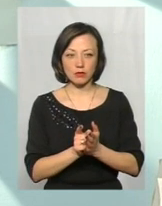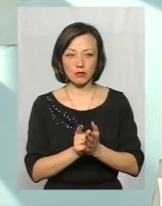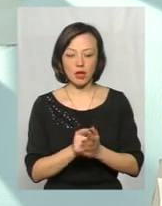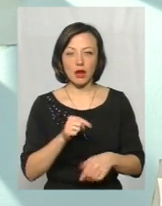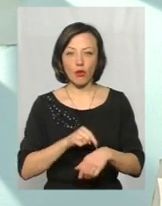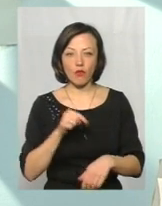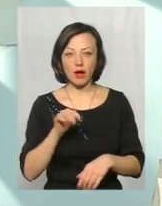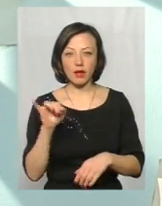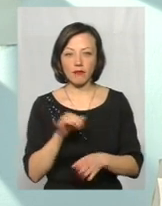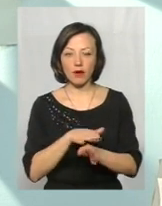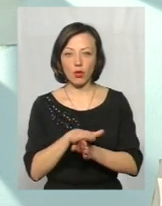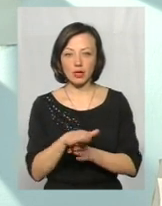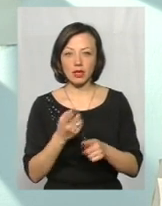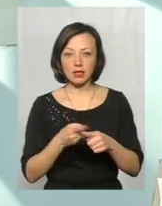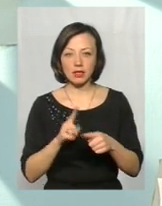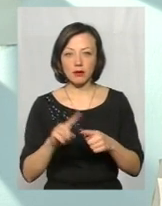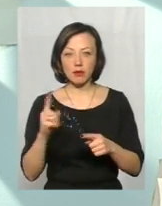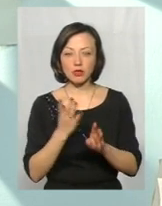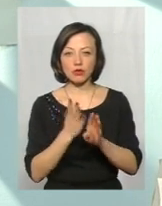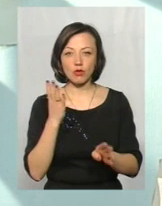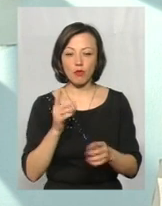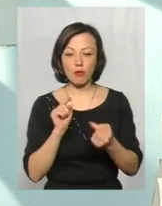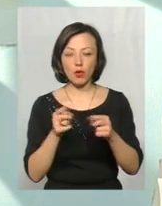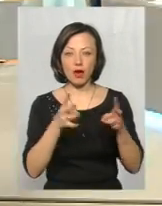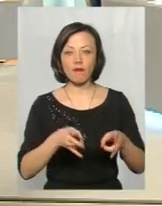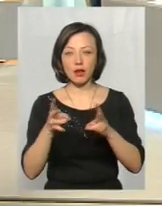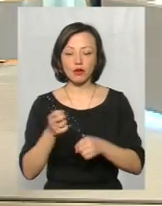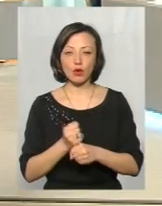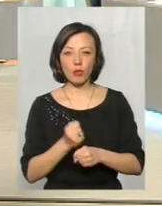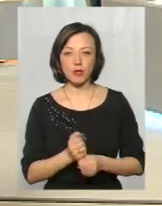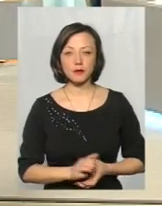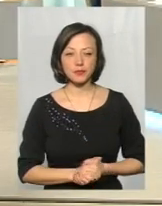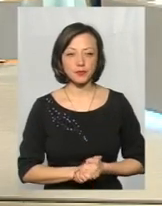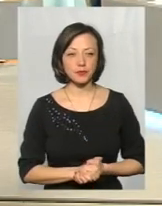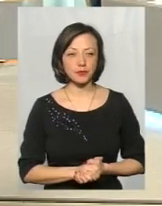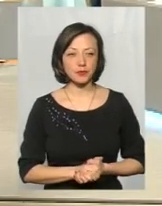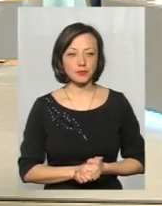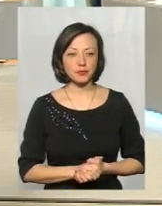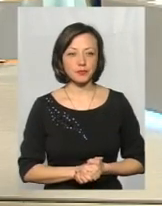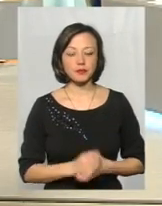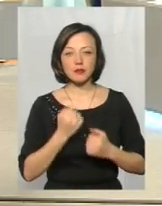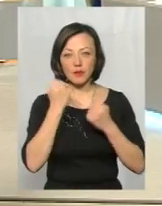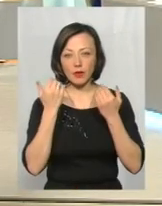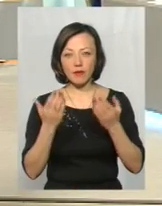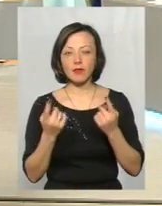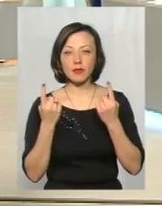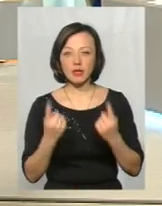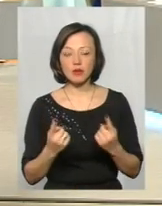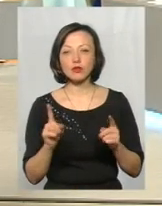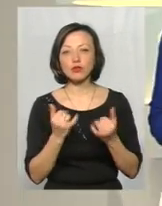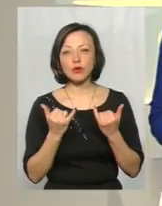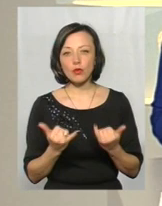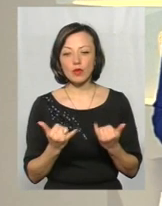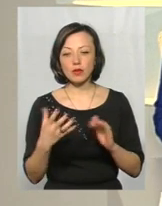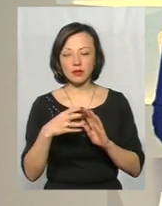реагування і виконання оцих першочергових проти аварійних робіт. Дякую велике вам, пані Валентино, пане Сергії, за те, що були